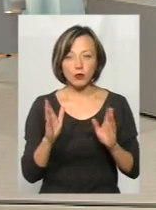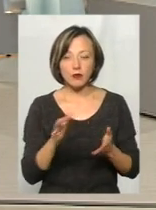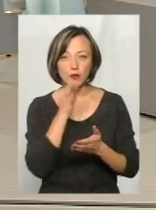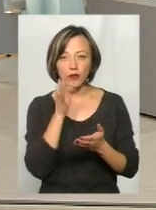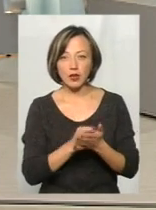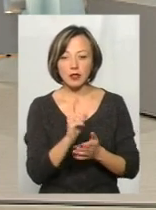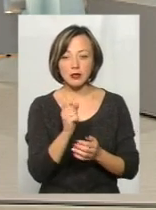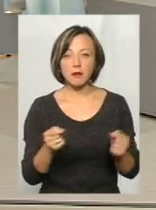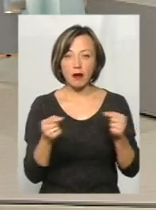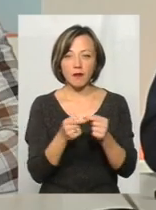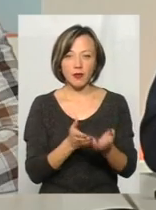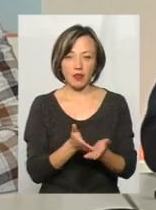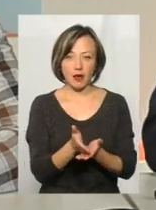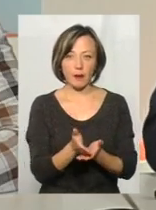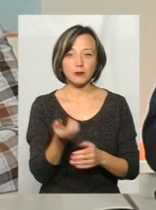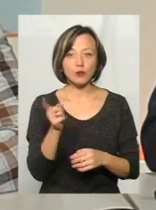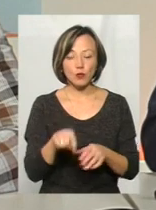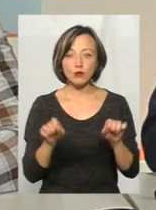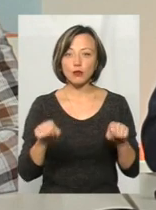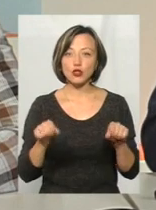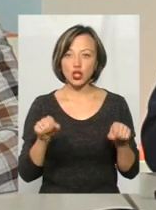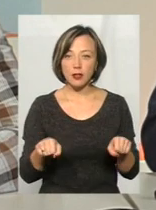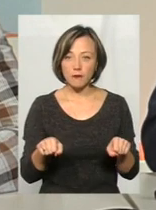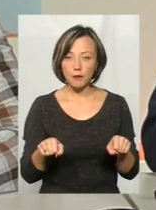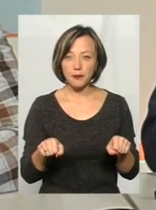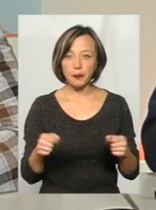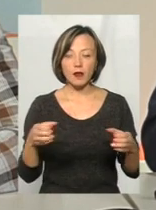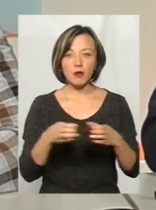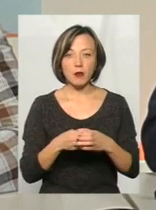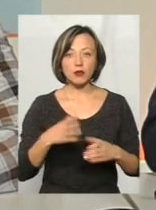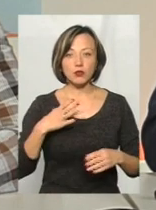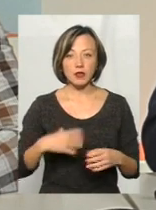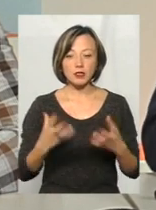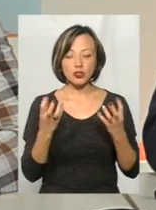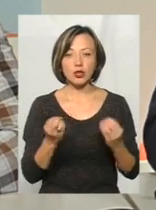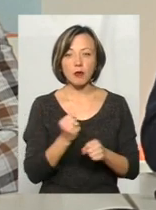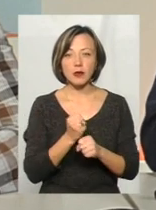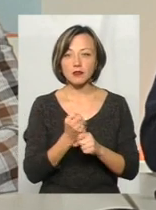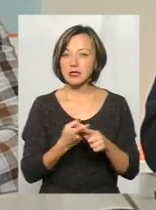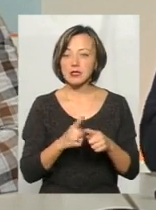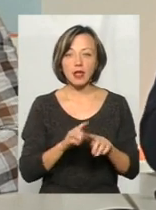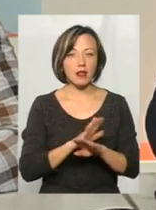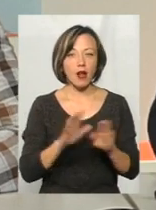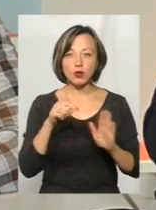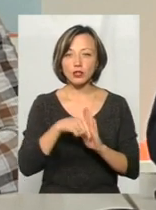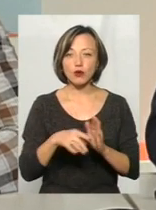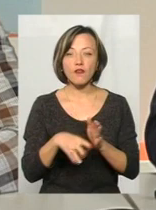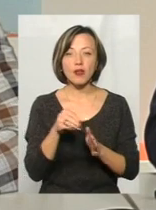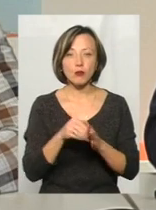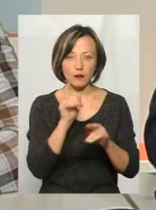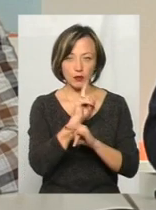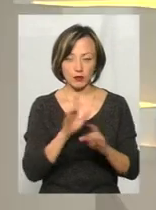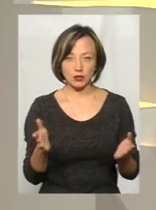відповідати за певний напрямок. Тому, можливо, громадам доведеться ще попрацювати. Це не означає, що виборів не